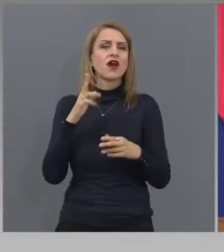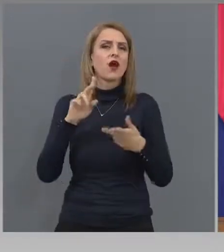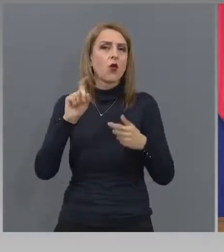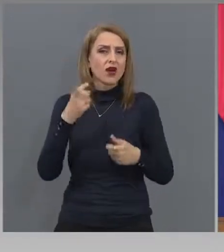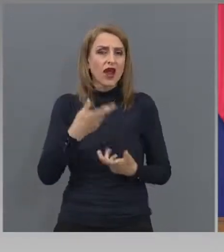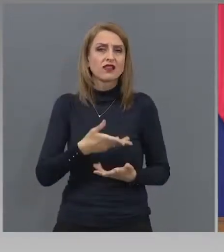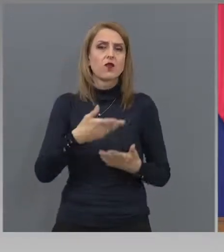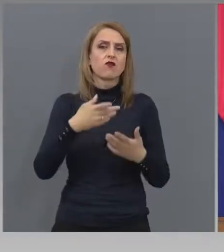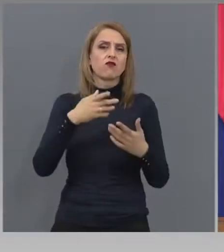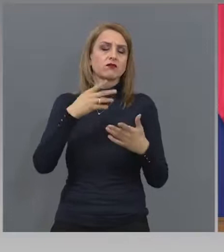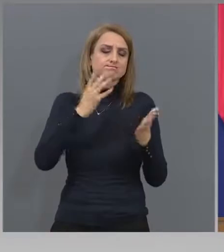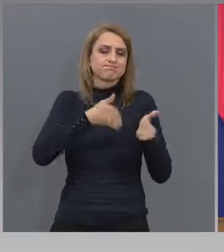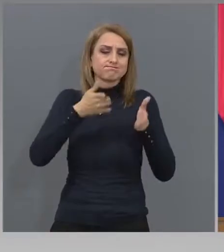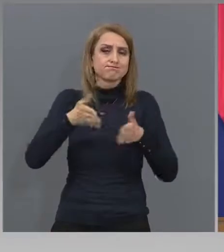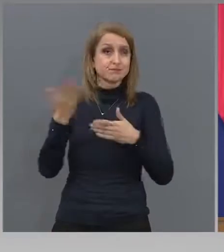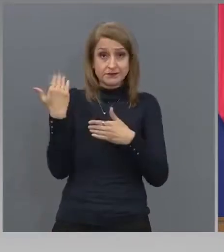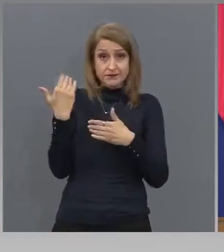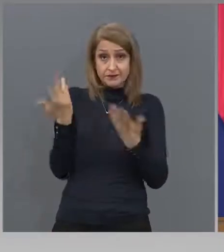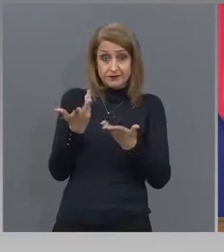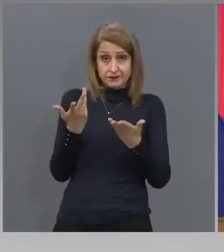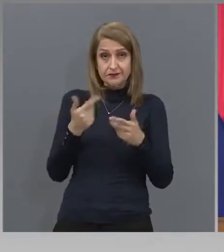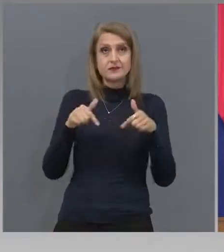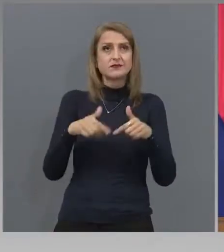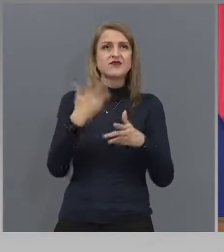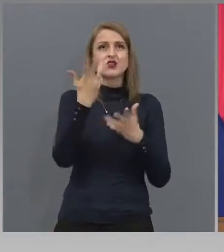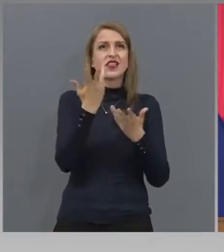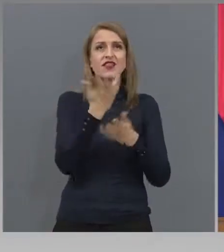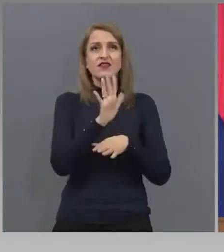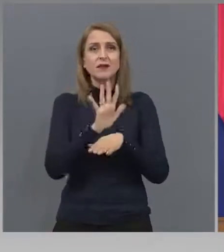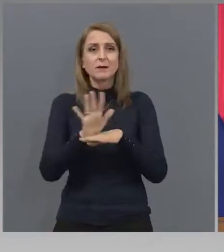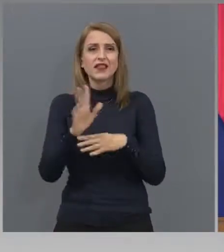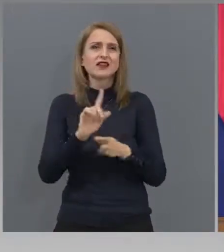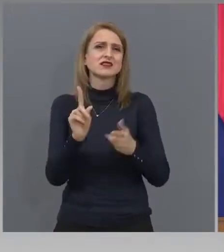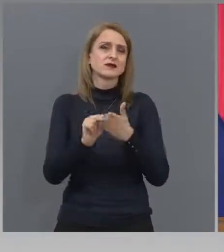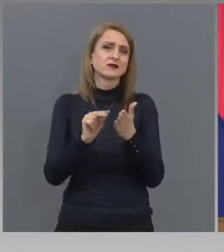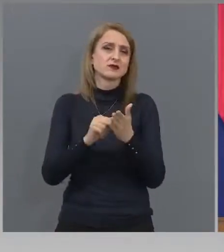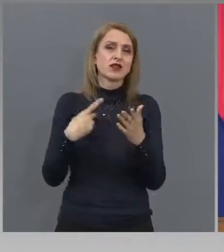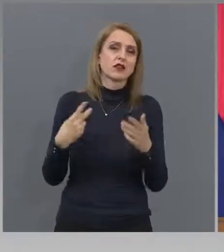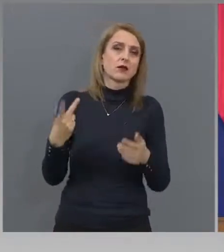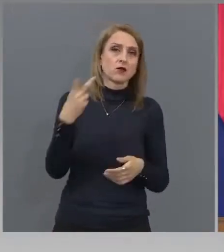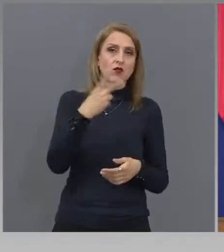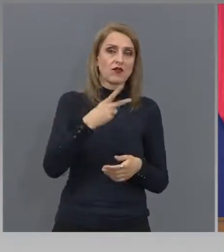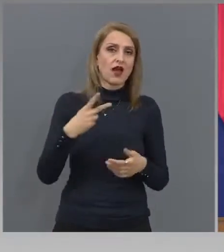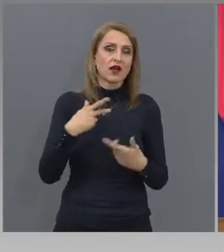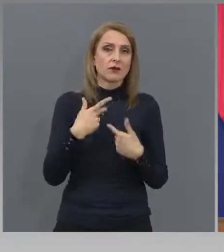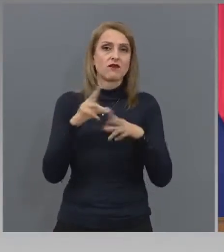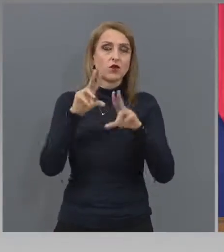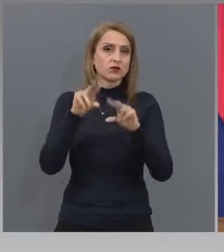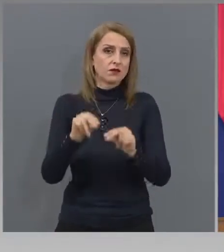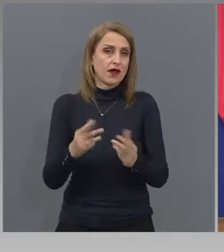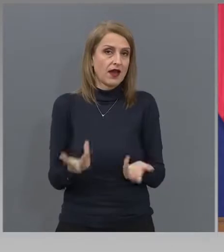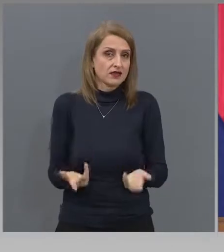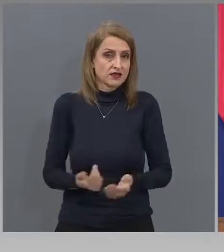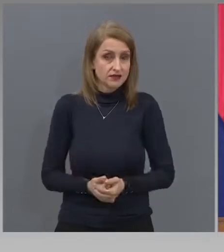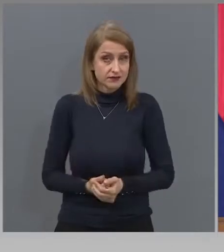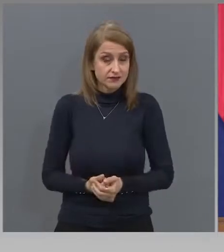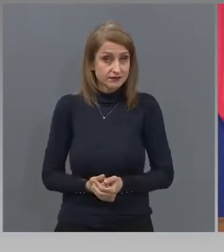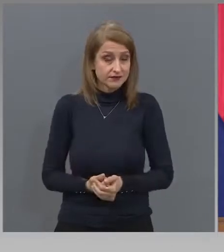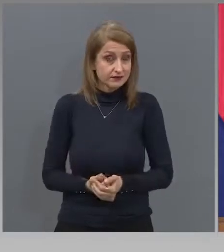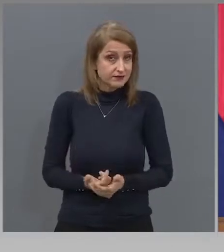Час и половина сега. Става 9 и 15 ме кара да преповтарям това, което сме казали. Искаме